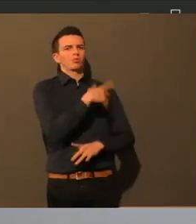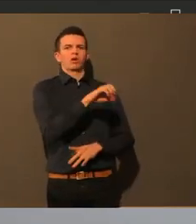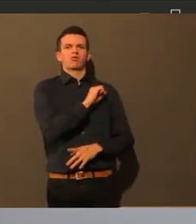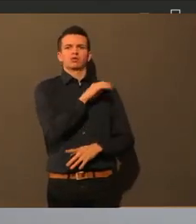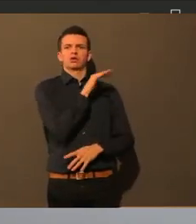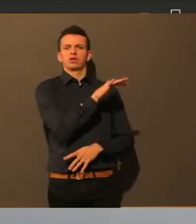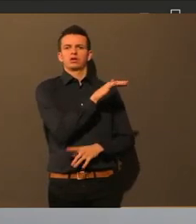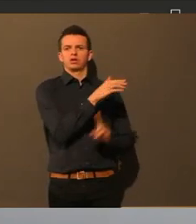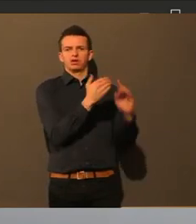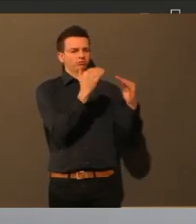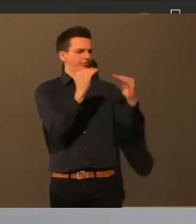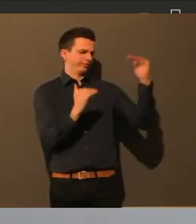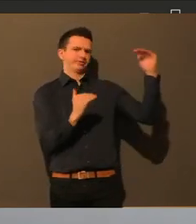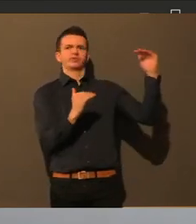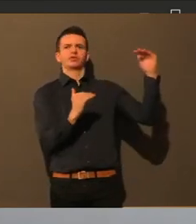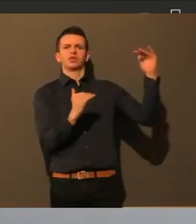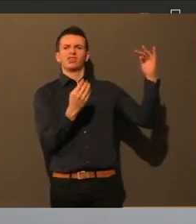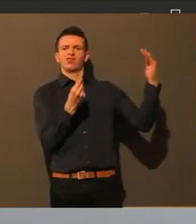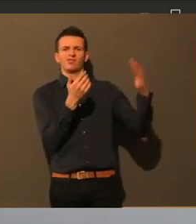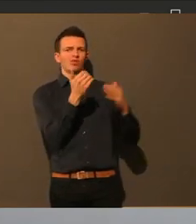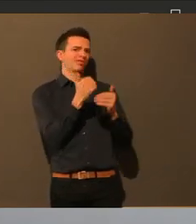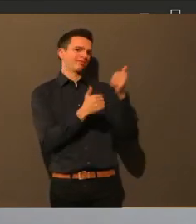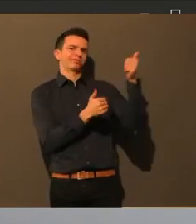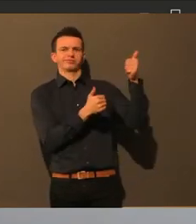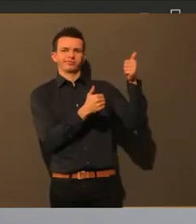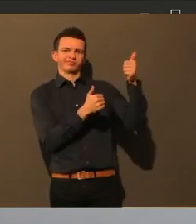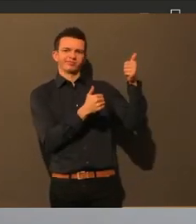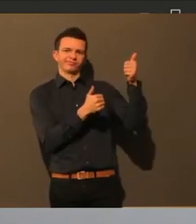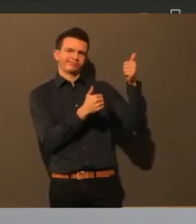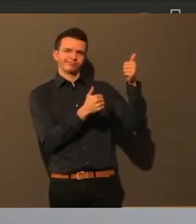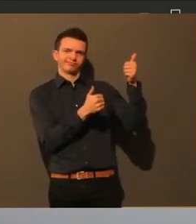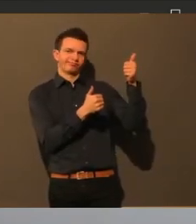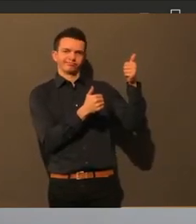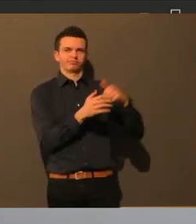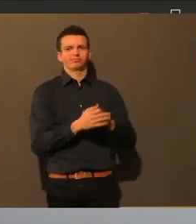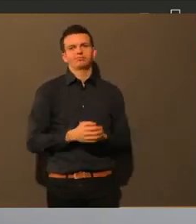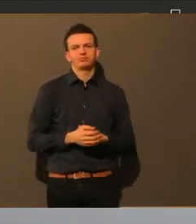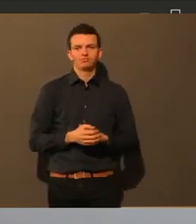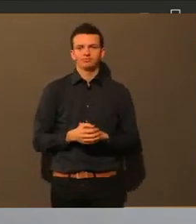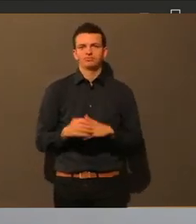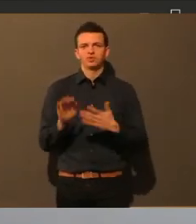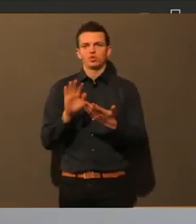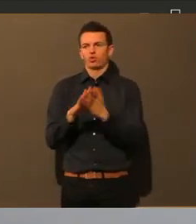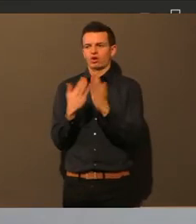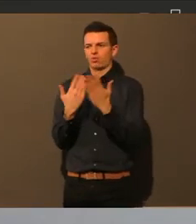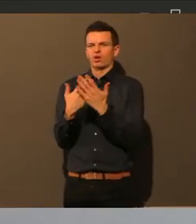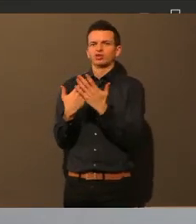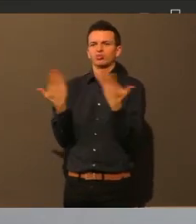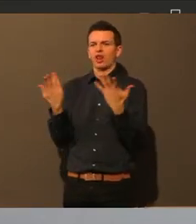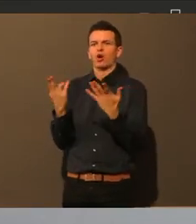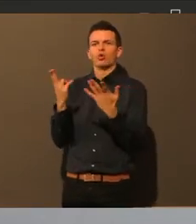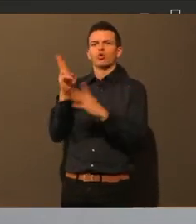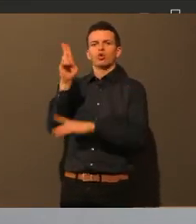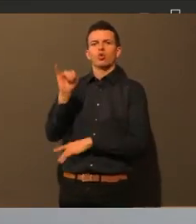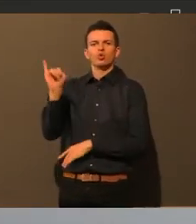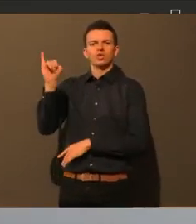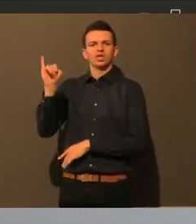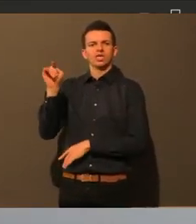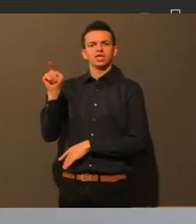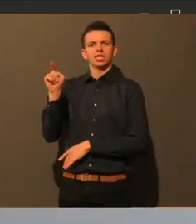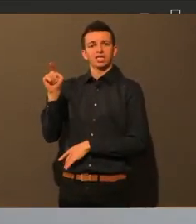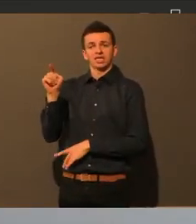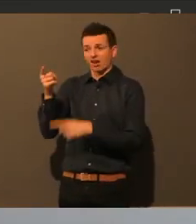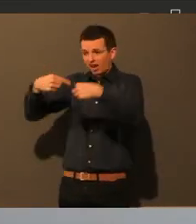vorgeschlagen hat, mit der Uni, ja in der Kooperation. Ich denke, wir müssen an die Uni vielleicht gar nicht so viel Geld bezahlen, wenn wir davon da